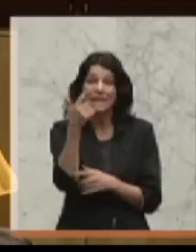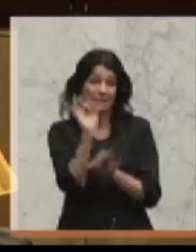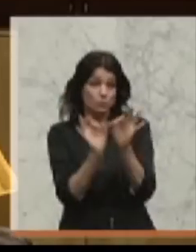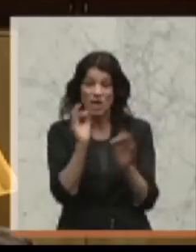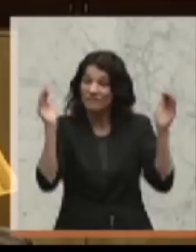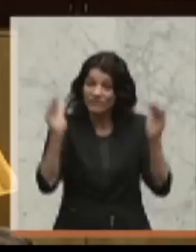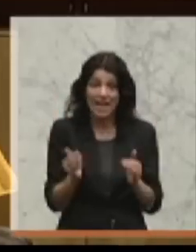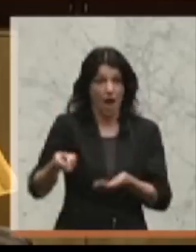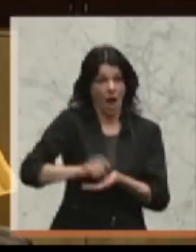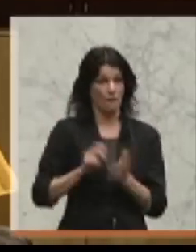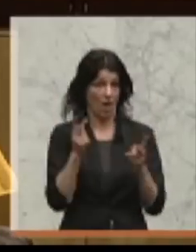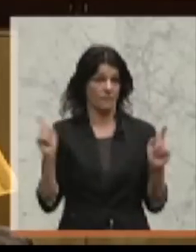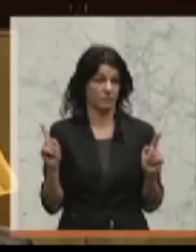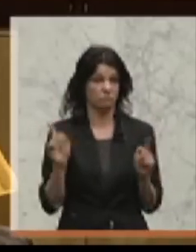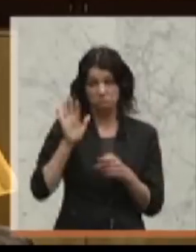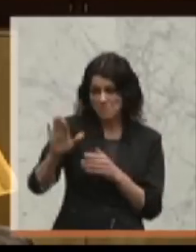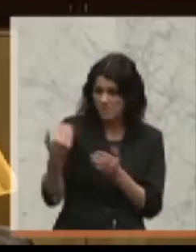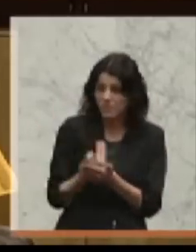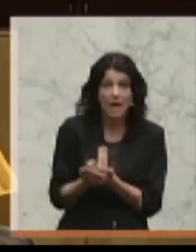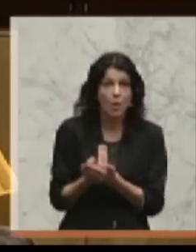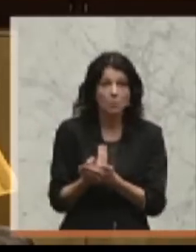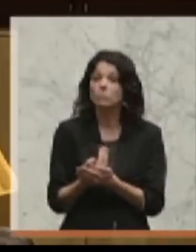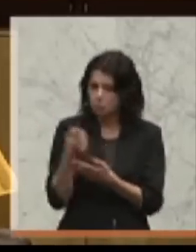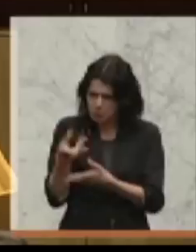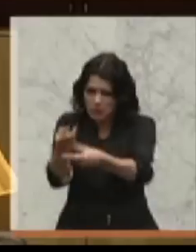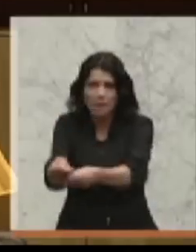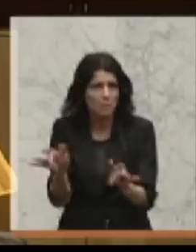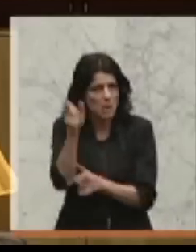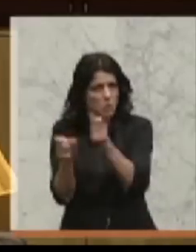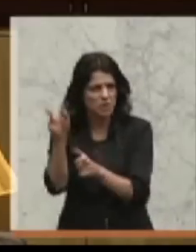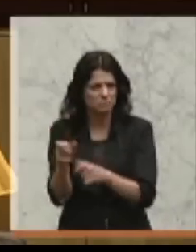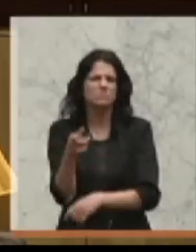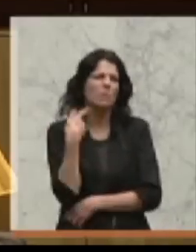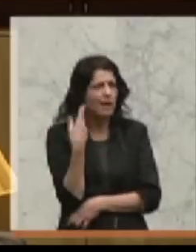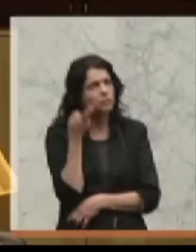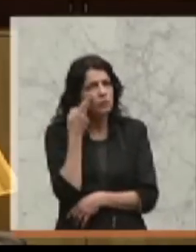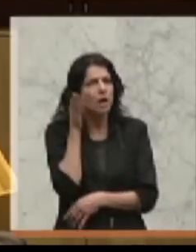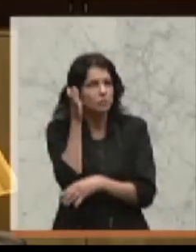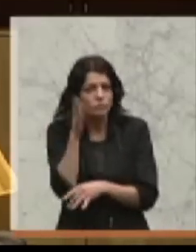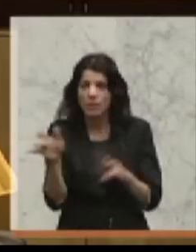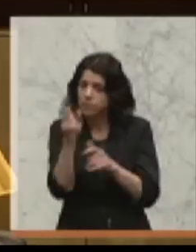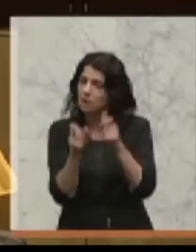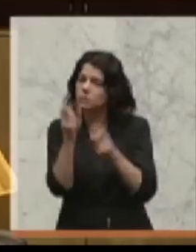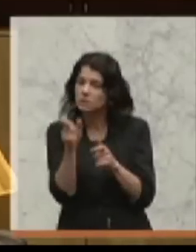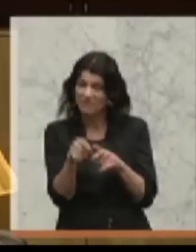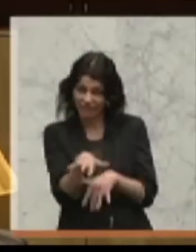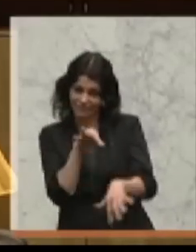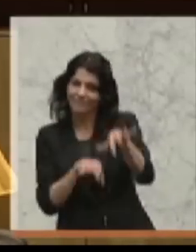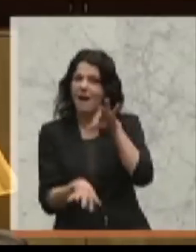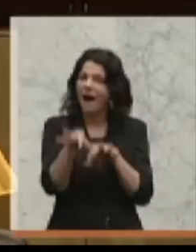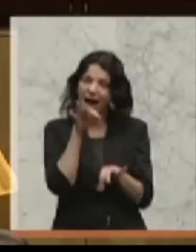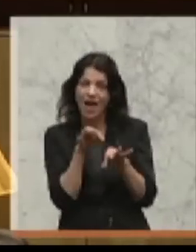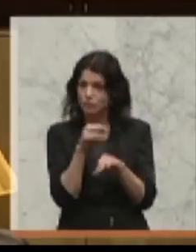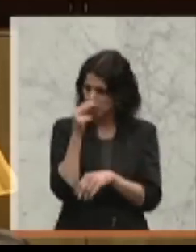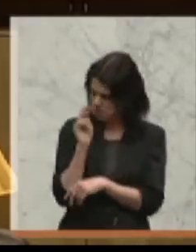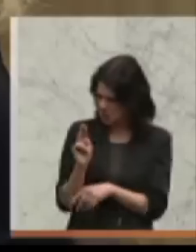Kaufpreis bei seinem Einkommen, das Sie ihm gönnen. Und dann schaue ich mir an, wie die Pensionisten dann bei der Wahl auf ihre sogenannten Reformen,